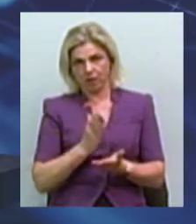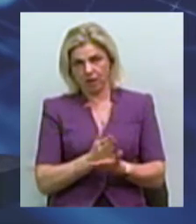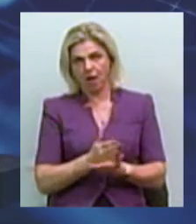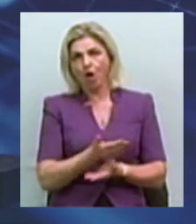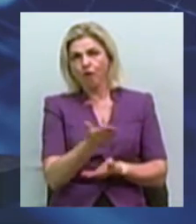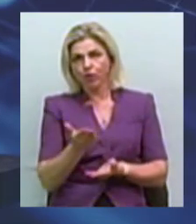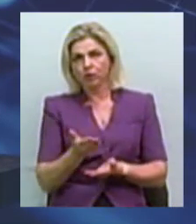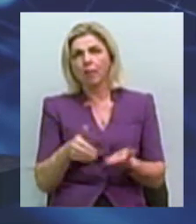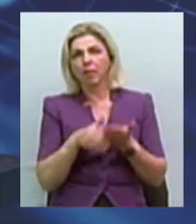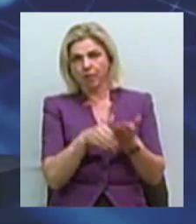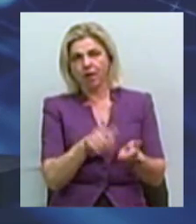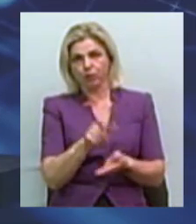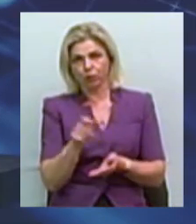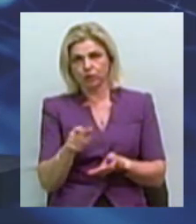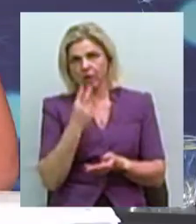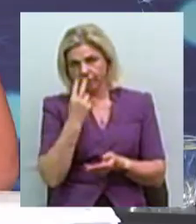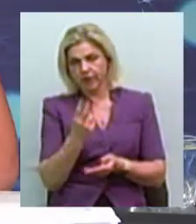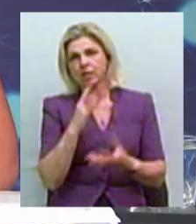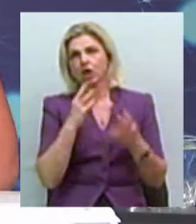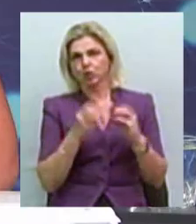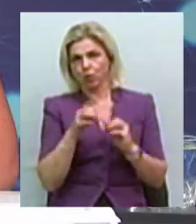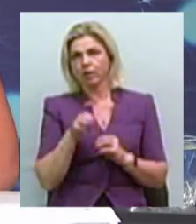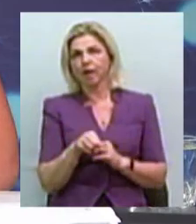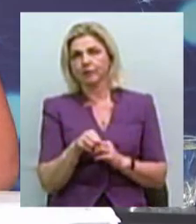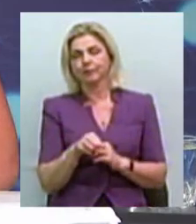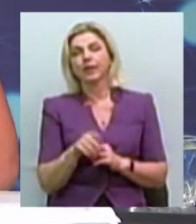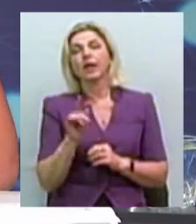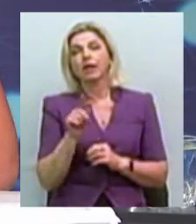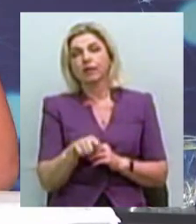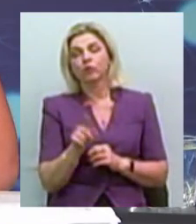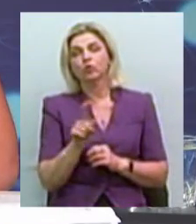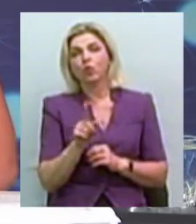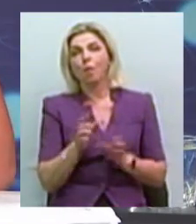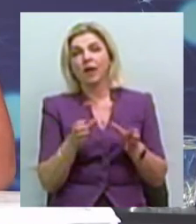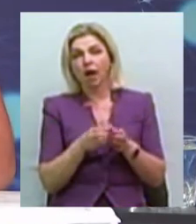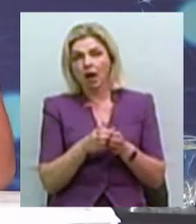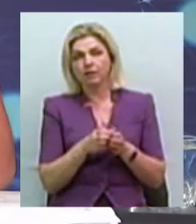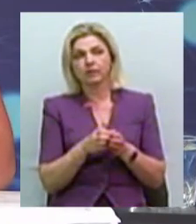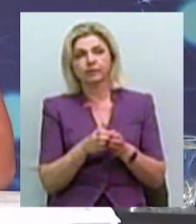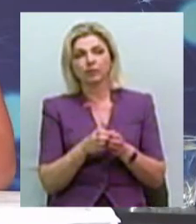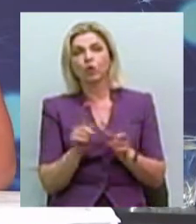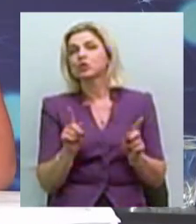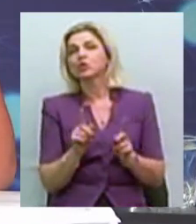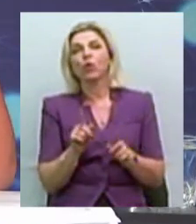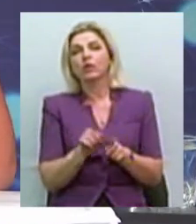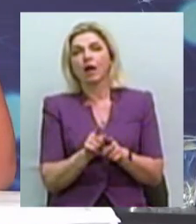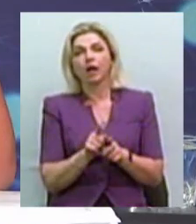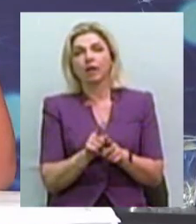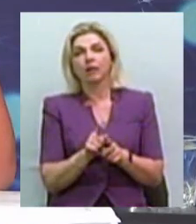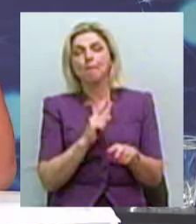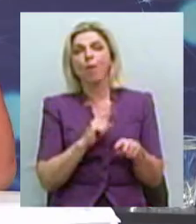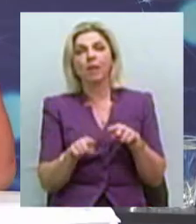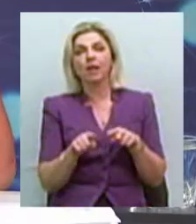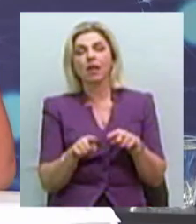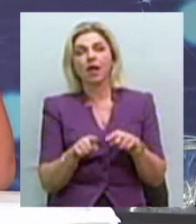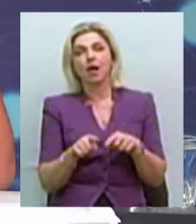людям. І ми бачимо результати. Важливим є те, що мобільна бригада, що взагалі таке мобільна бригада. Мобільна